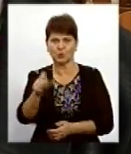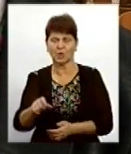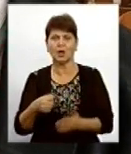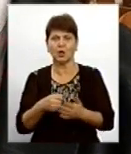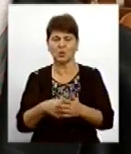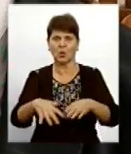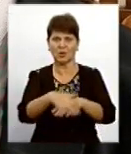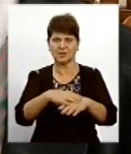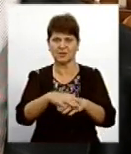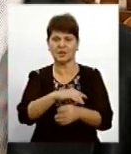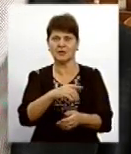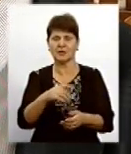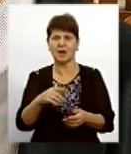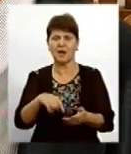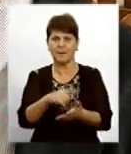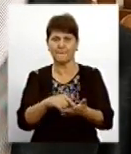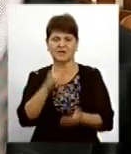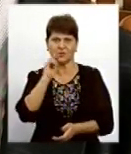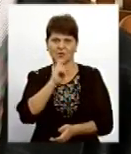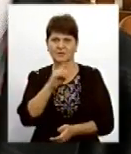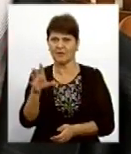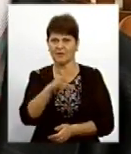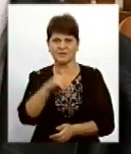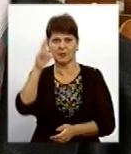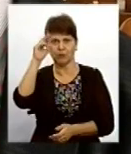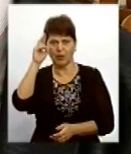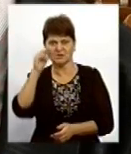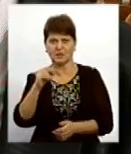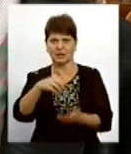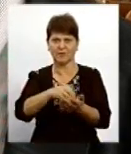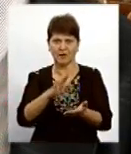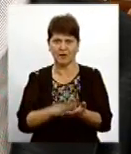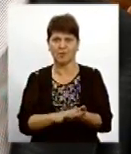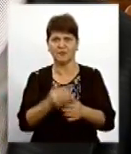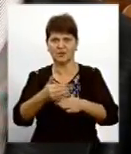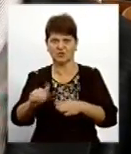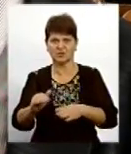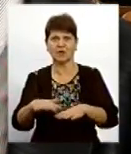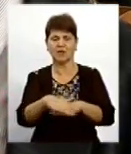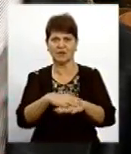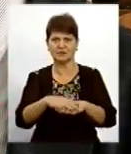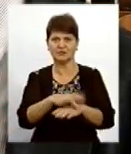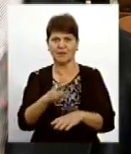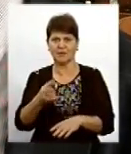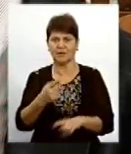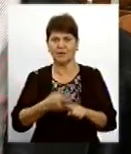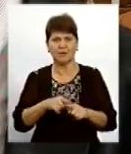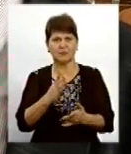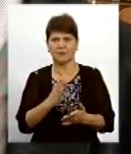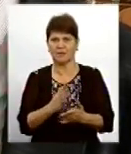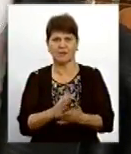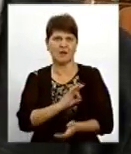міста Вінниці, і обраховувати всі статистичні показники теж на дану частину населення. Тобто це вже є